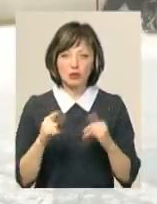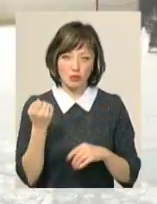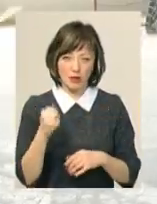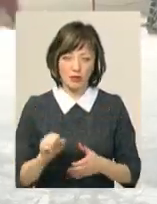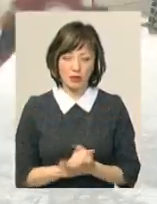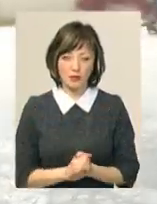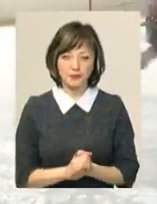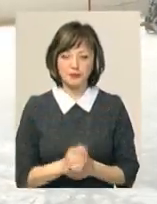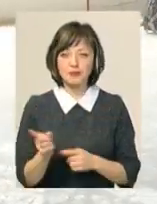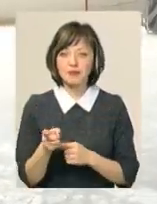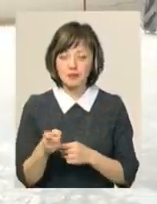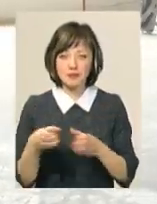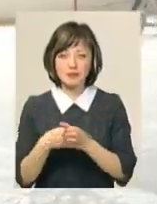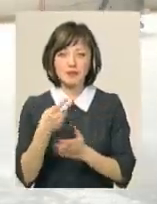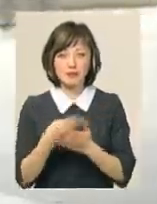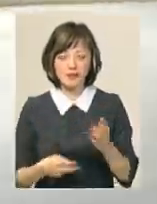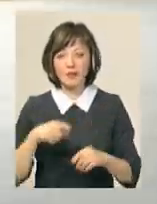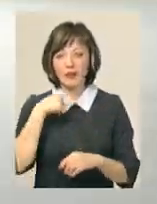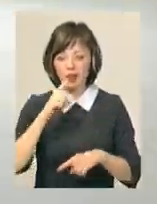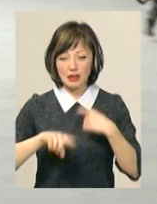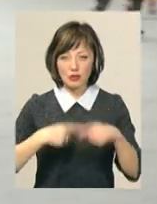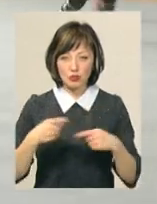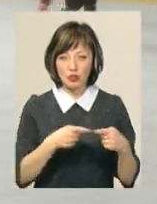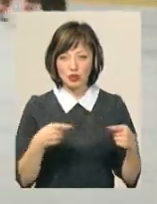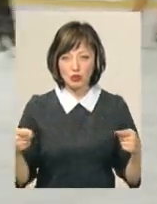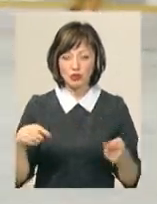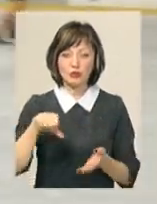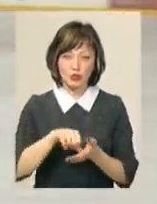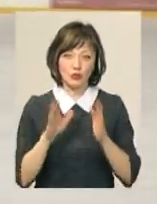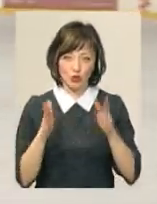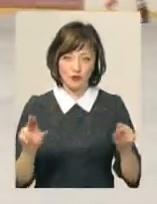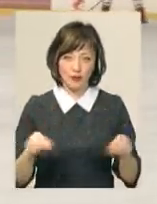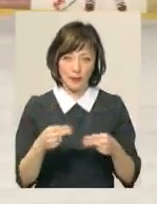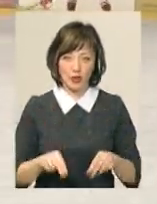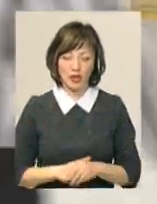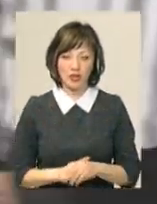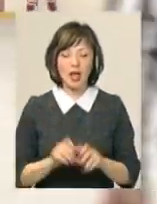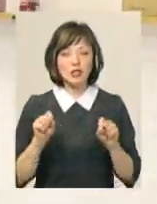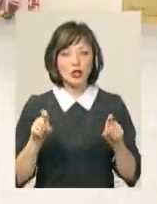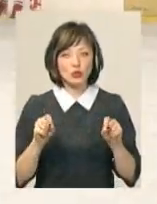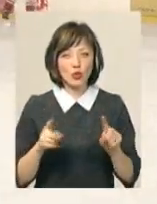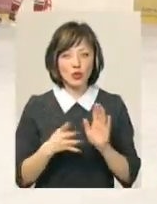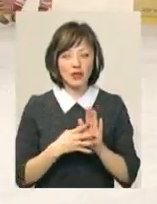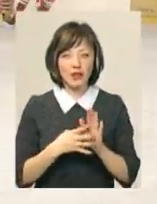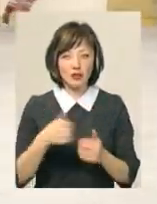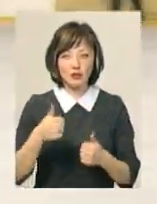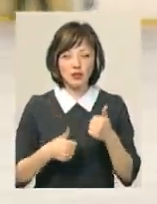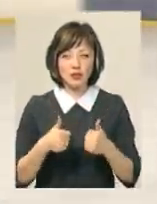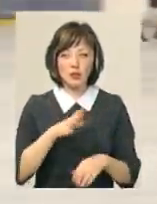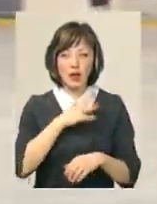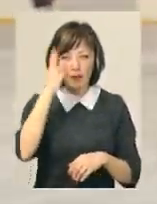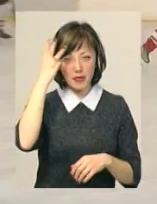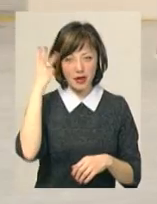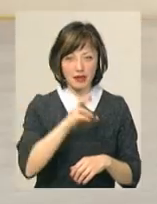перемогти. Тернополяне, хоч і зазнали поразки, запевняють, наступного сезону братимуть участь у чемпіонаті. А за золото дев'ятого чемпіонату змагалися